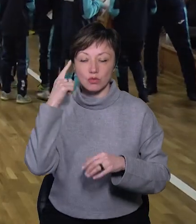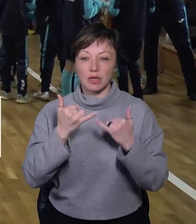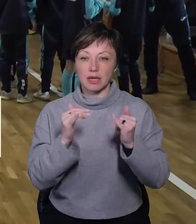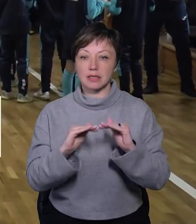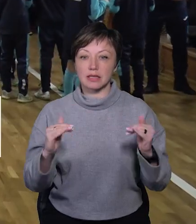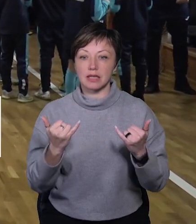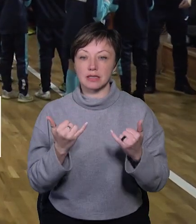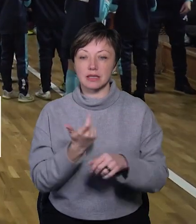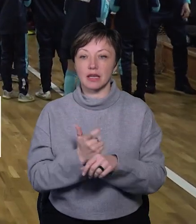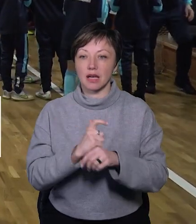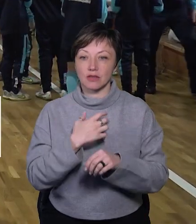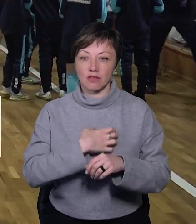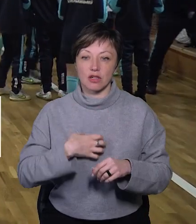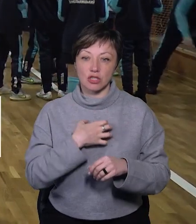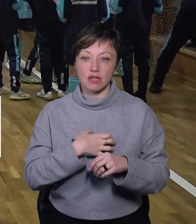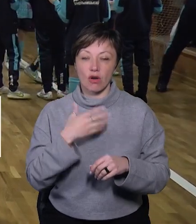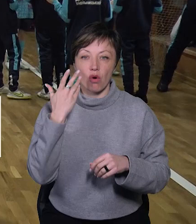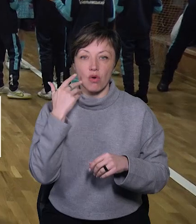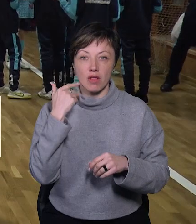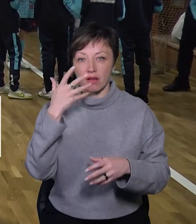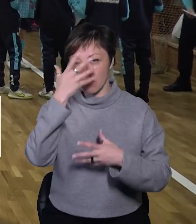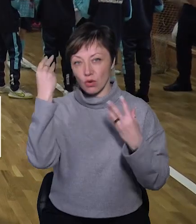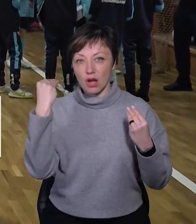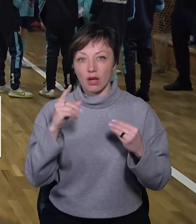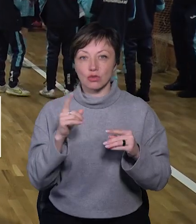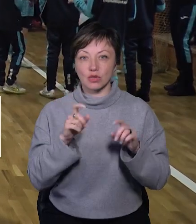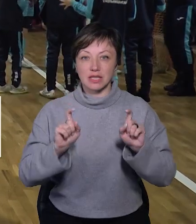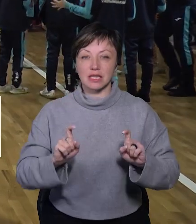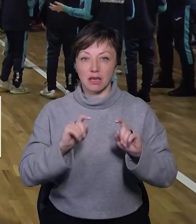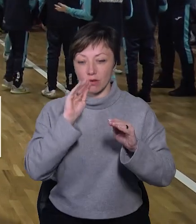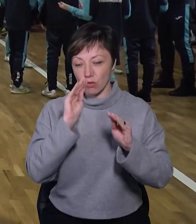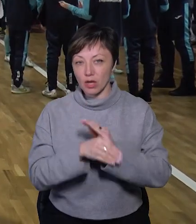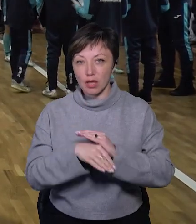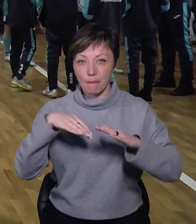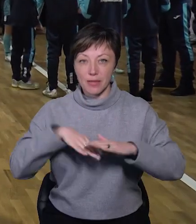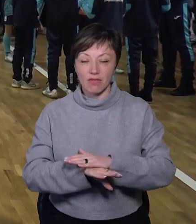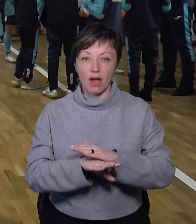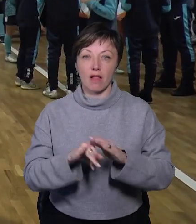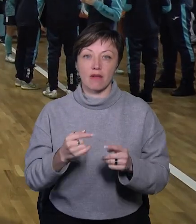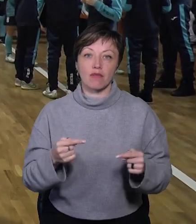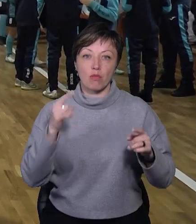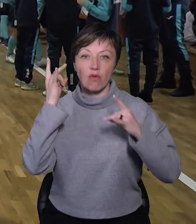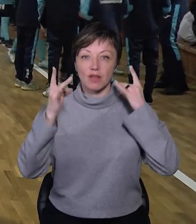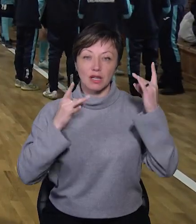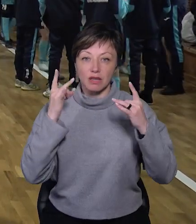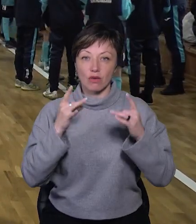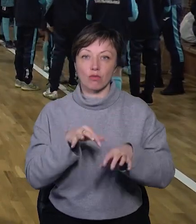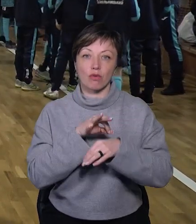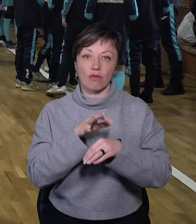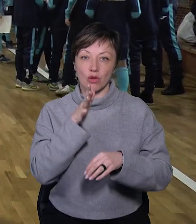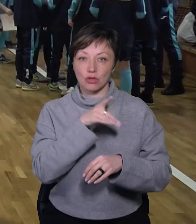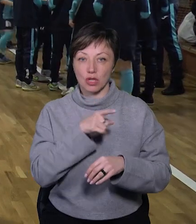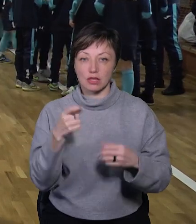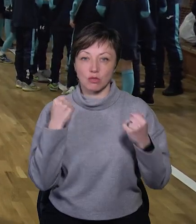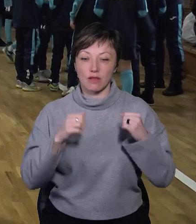дітей зараз це надзвичайно важливо, коли вони відволікаються від того, що сидять в укриттях, в підвалах, від повітряних тривог і проводять час на